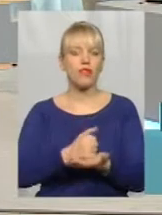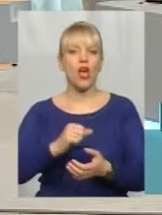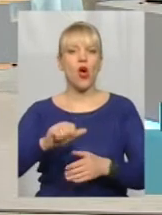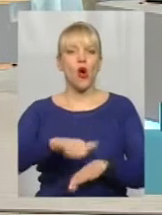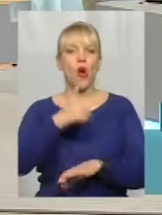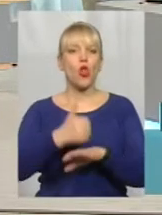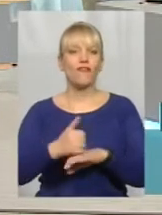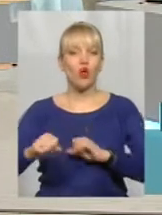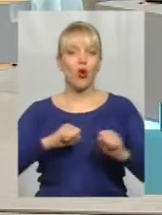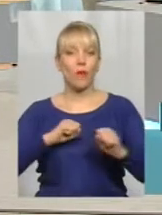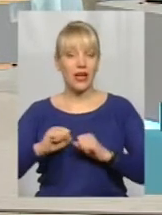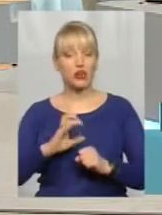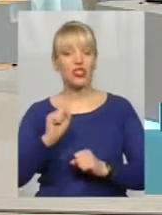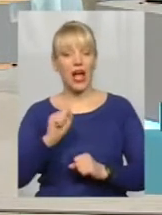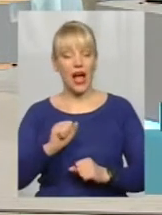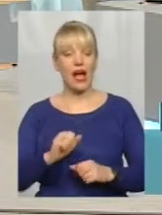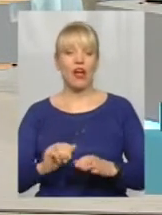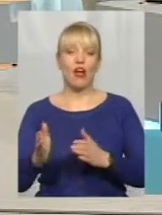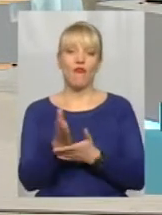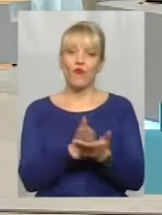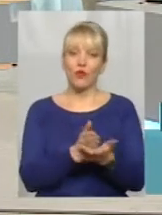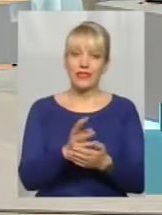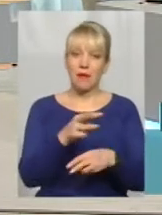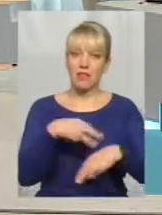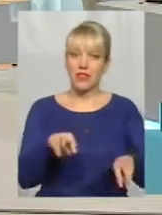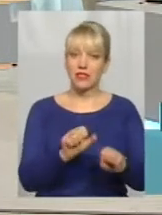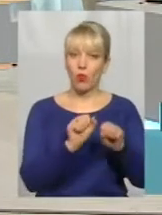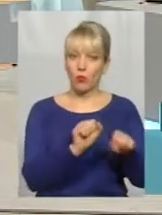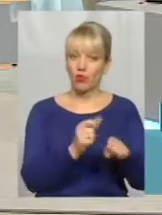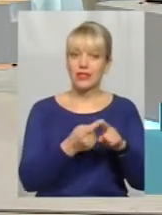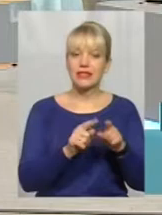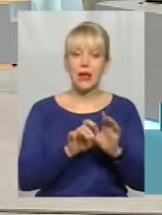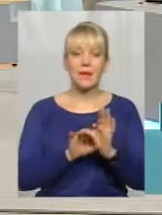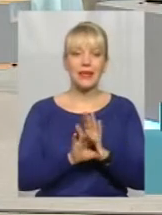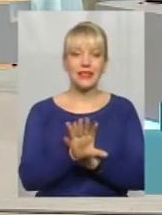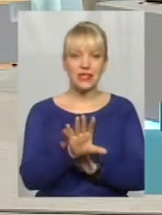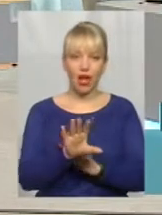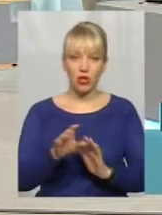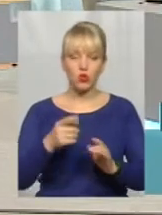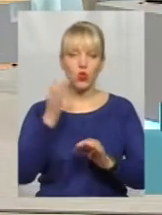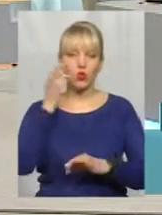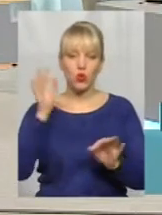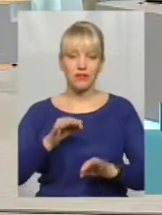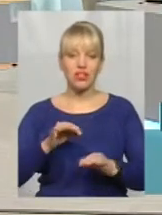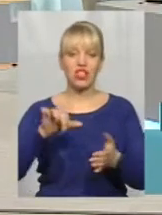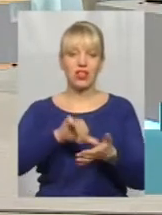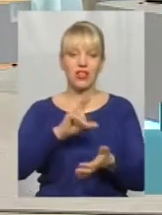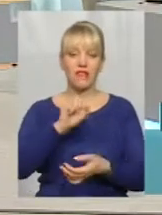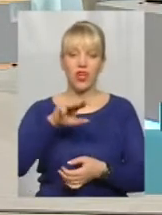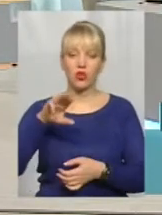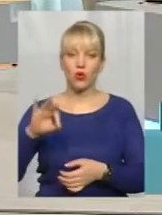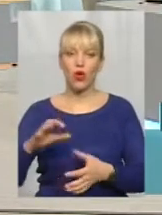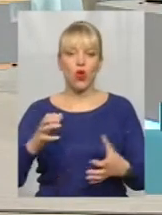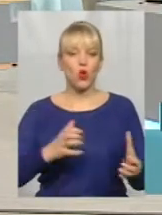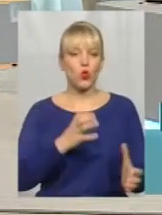як на мене, функція міністра оборони, і це подказує досвід членів НАТО, турбуватися